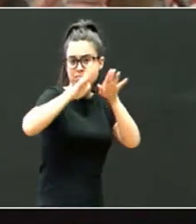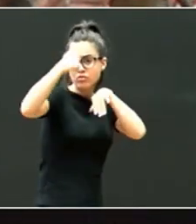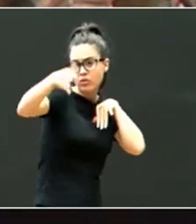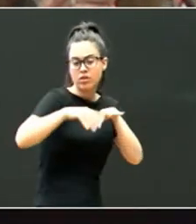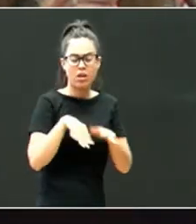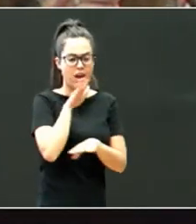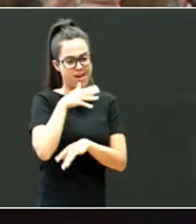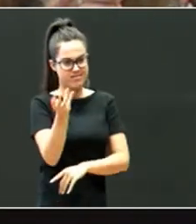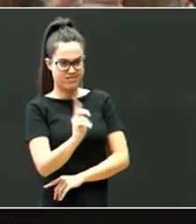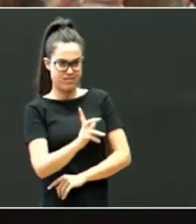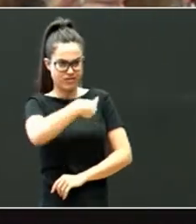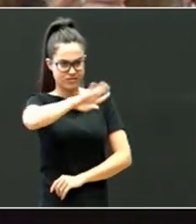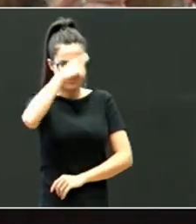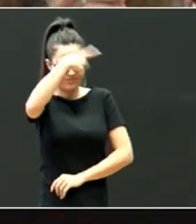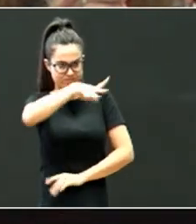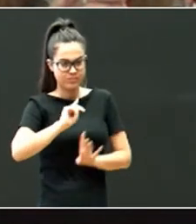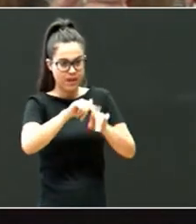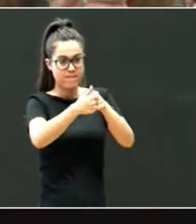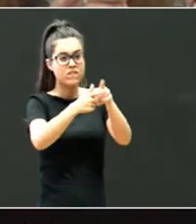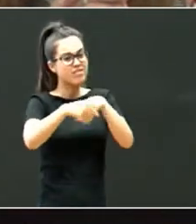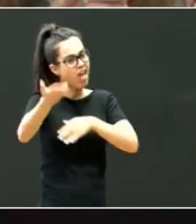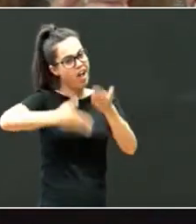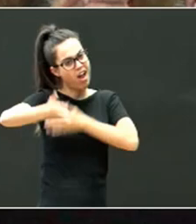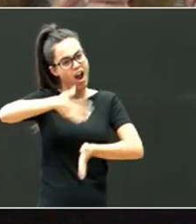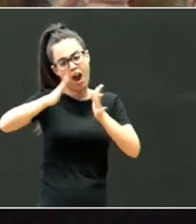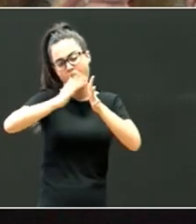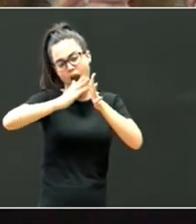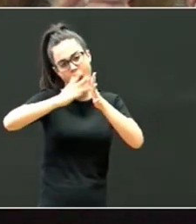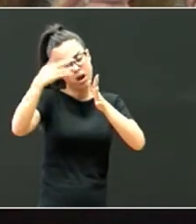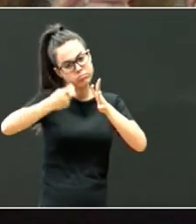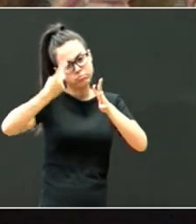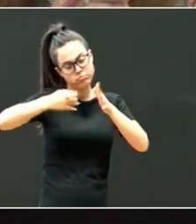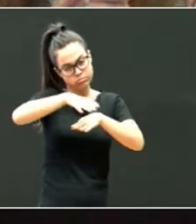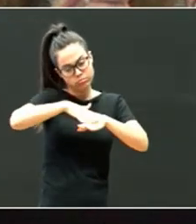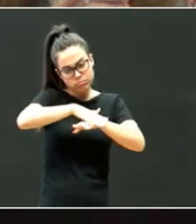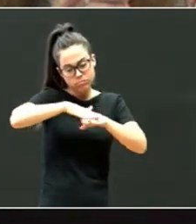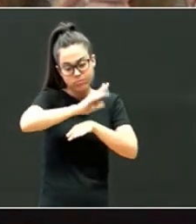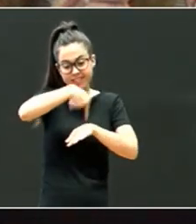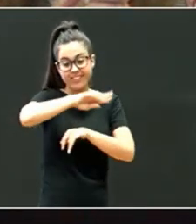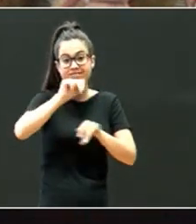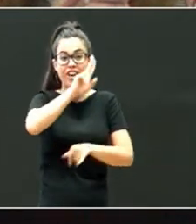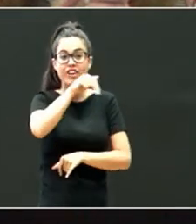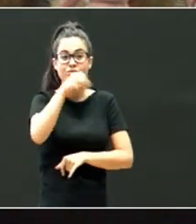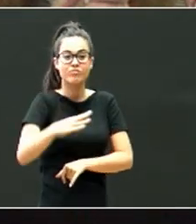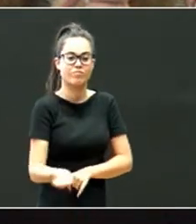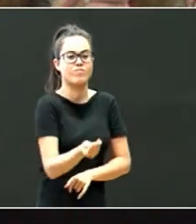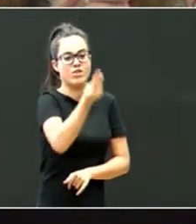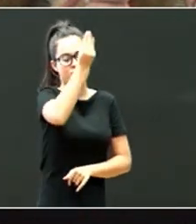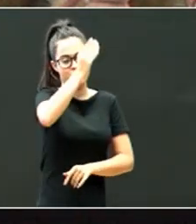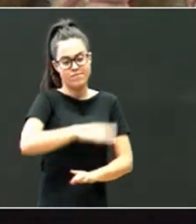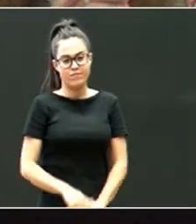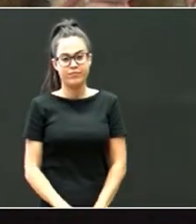Gaur egun badakigu, familiarekin lankidetzen haritu behar garela, eta horrek asko semaitza, obeagoak emango da bezela,